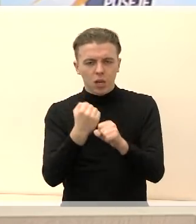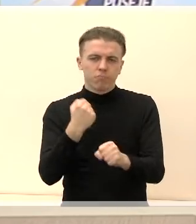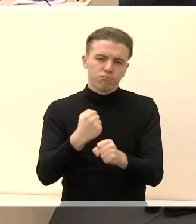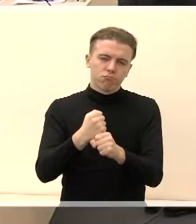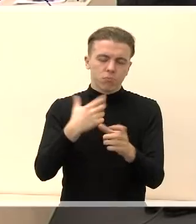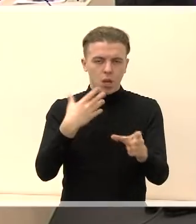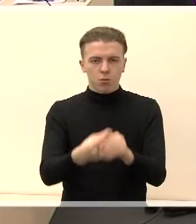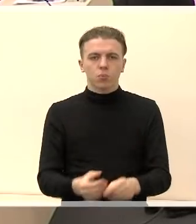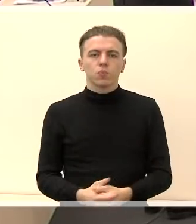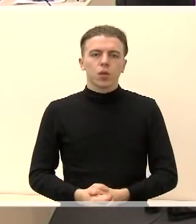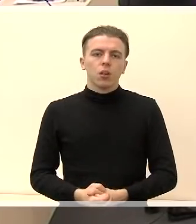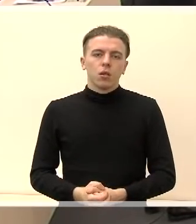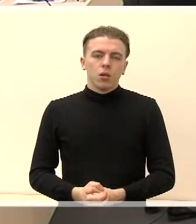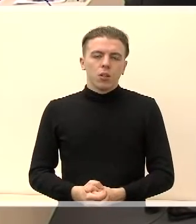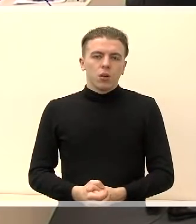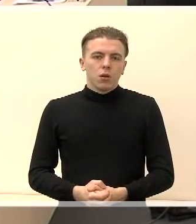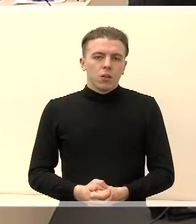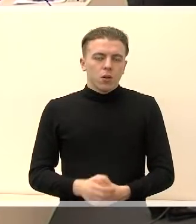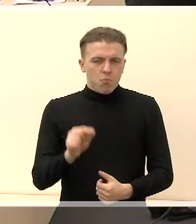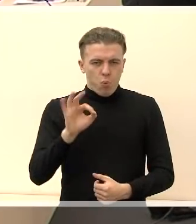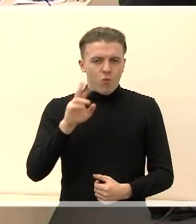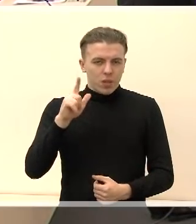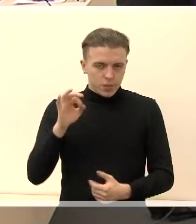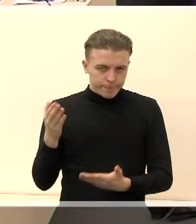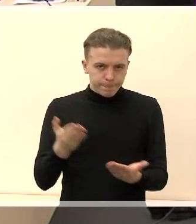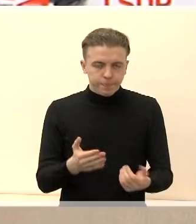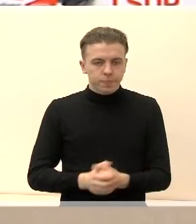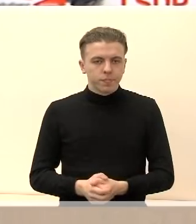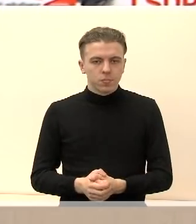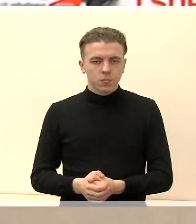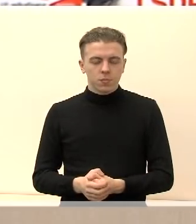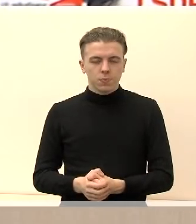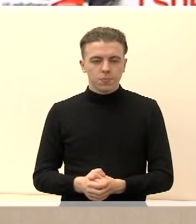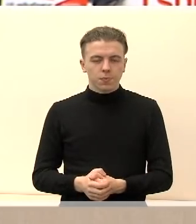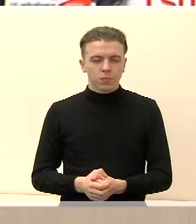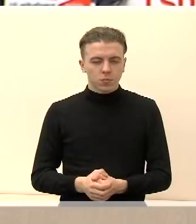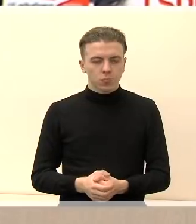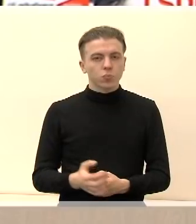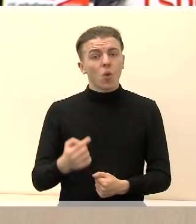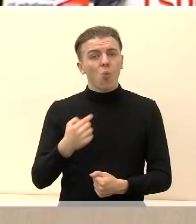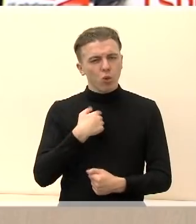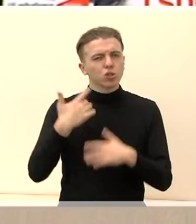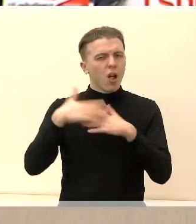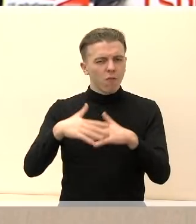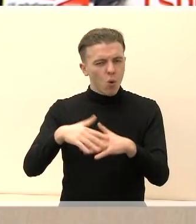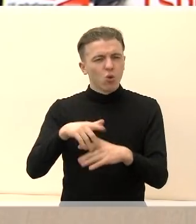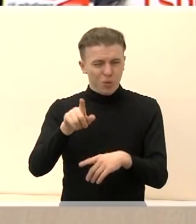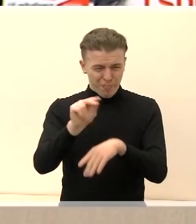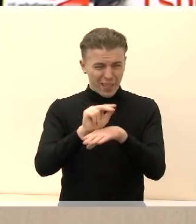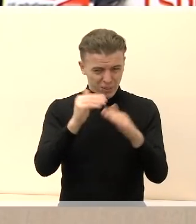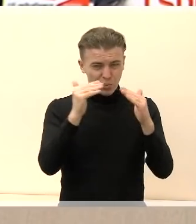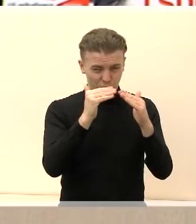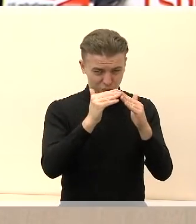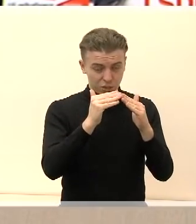ministerijam. Pauvilas įsido. O aš šitoj vietoj galvoju, kad tie pataisos namai gali